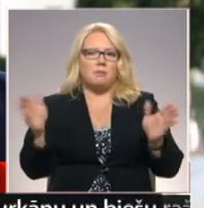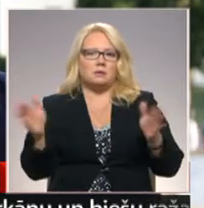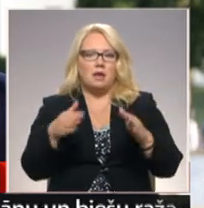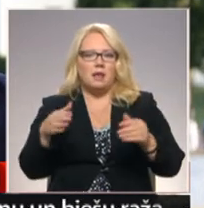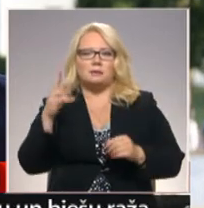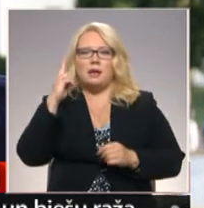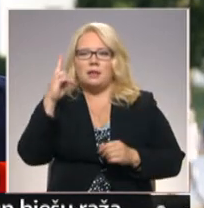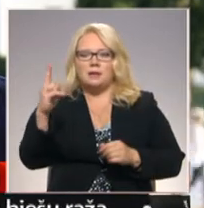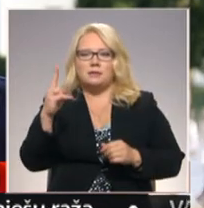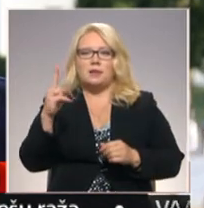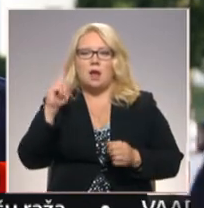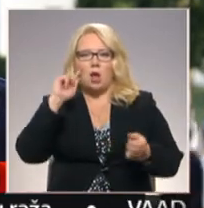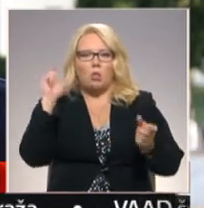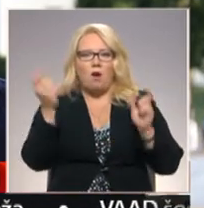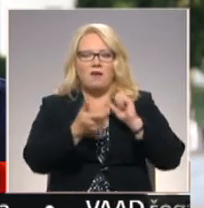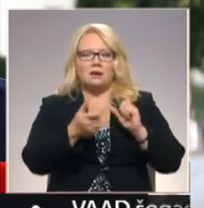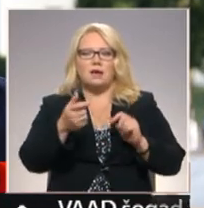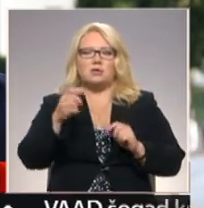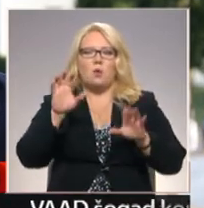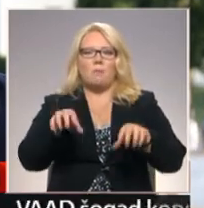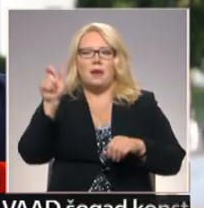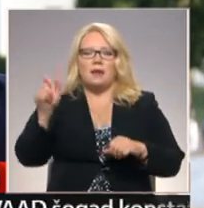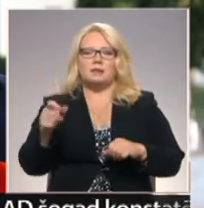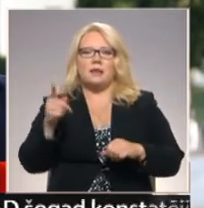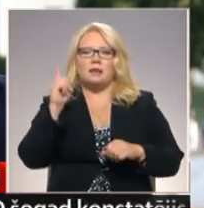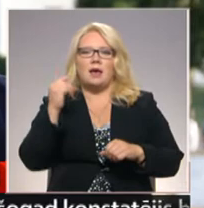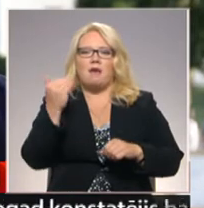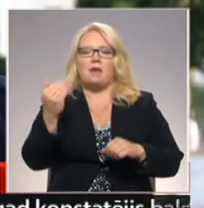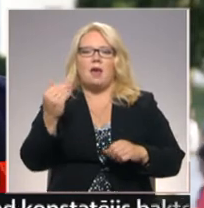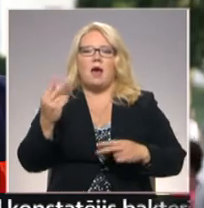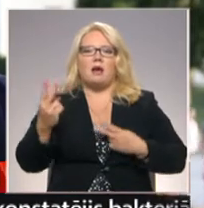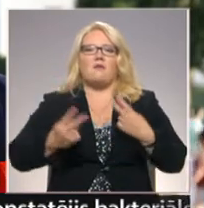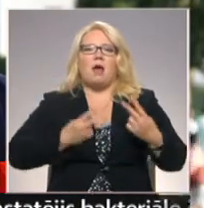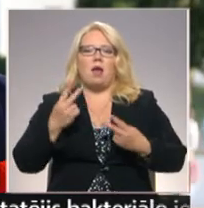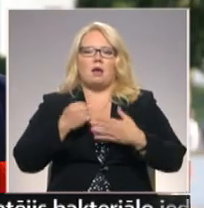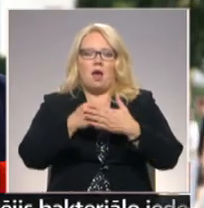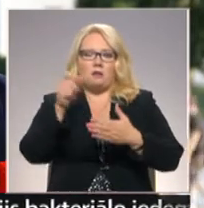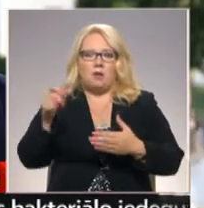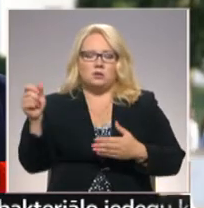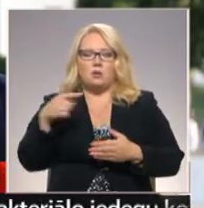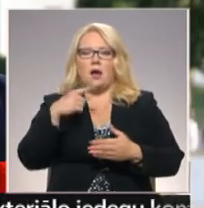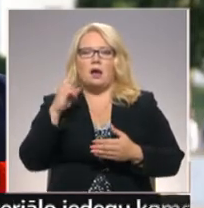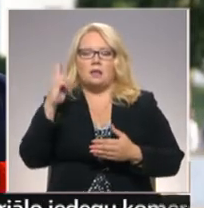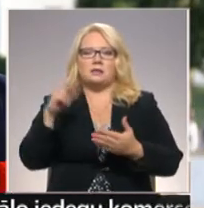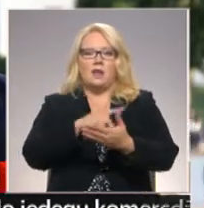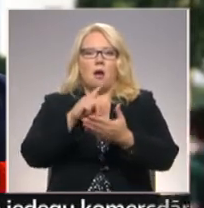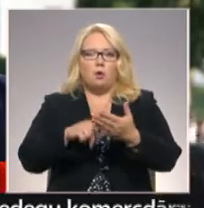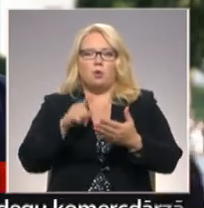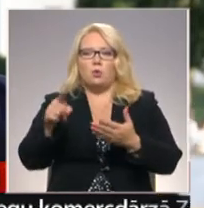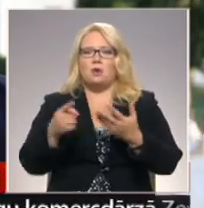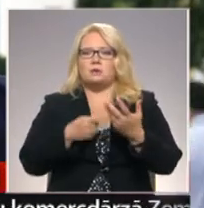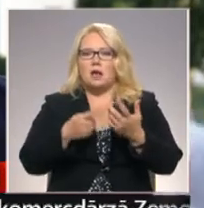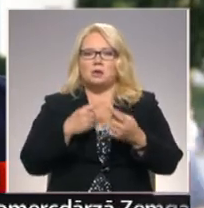liecina, ka novērsties no Trumpa negresās vien viņa kvēlākie atbalstītāji. Un kā liecina aptaujas, tad to skaits